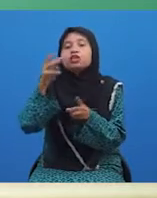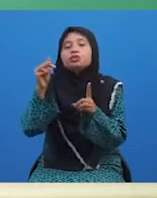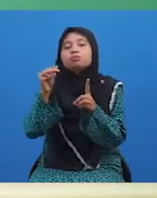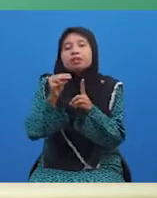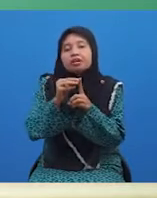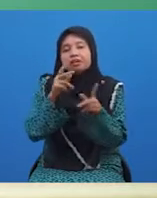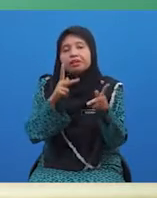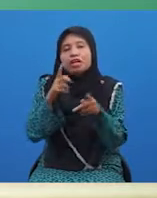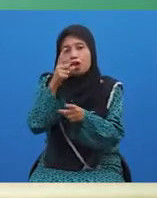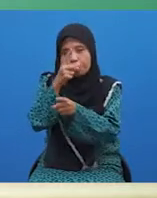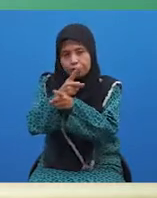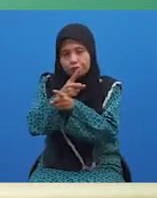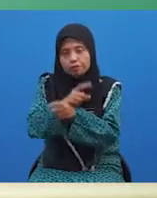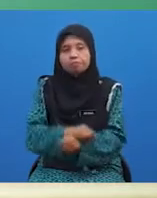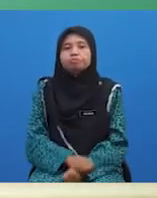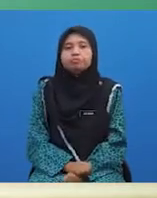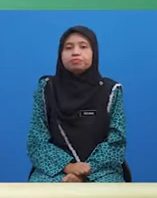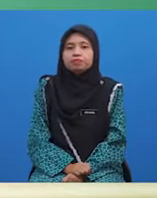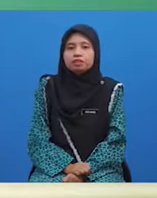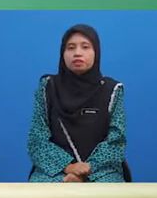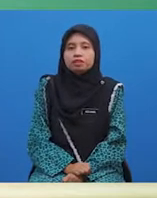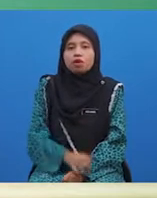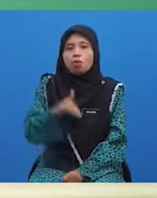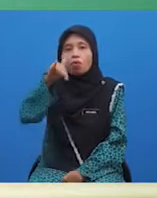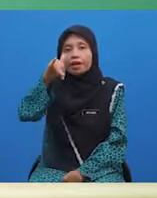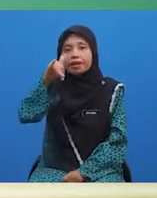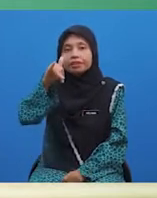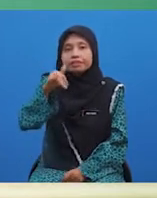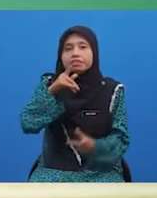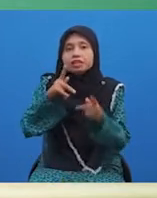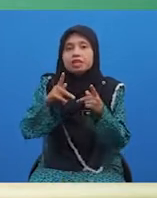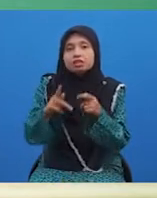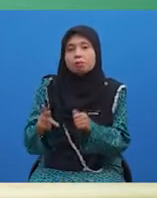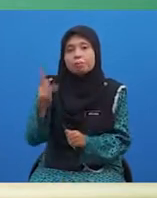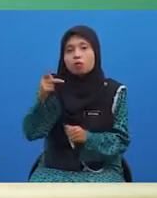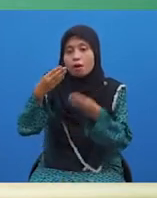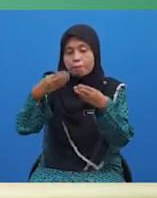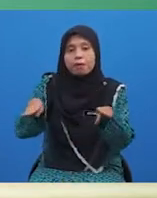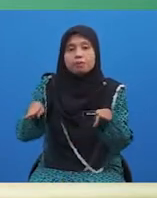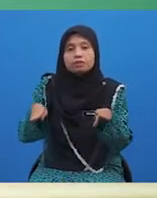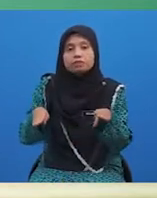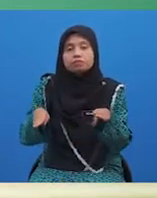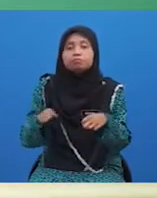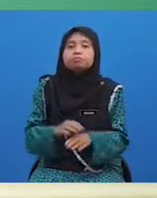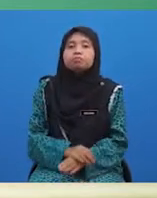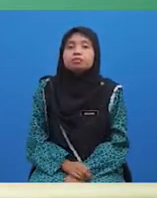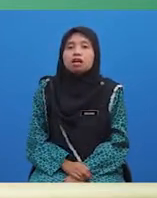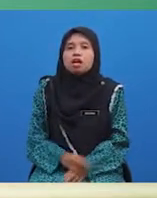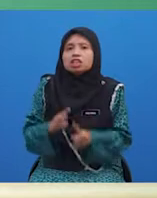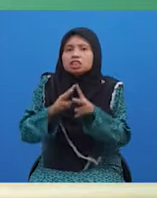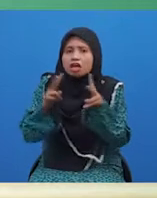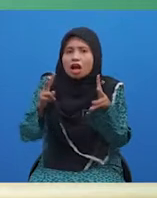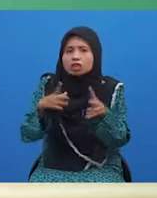markah jika jawapan pelajar betul. Y ialah kata penguat bebas. Buktinya